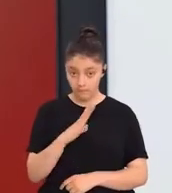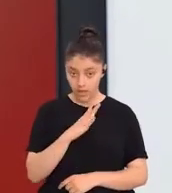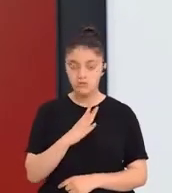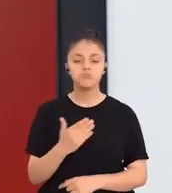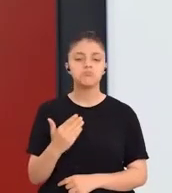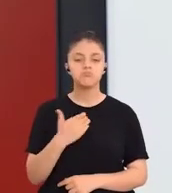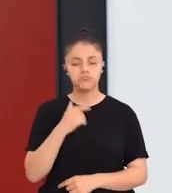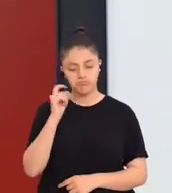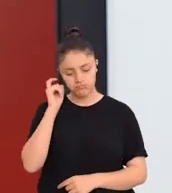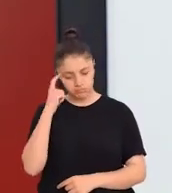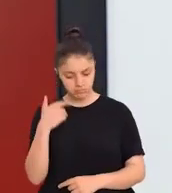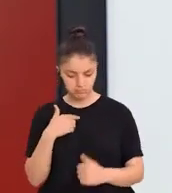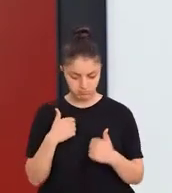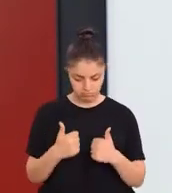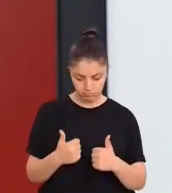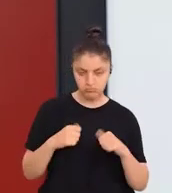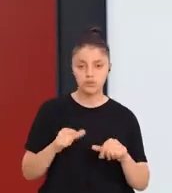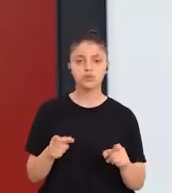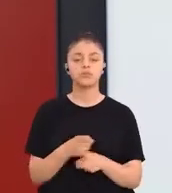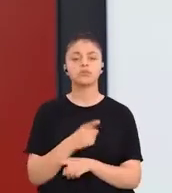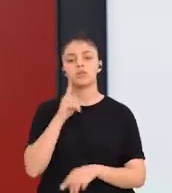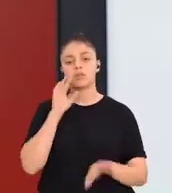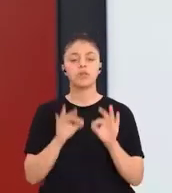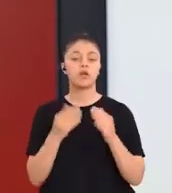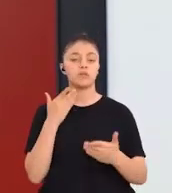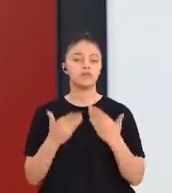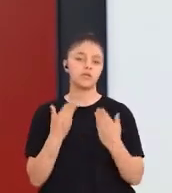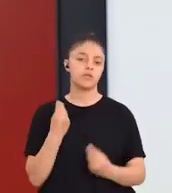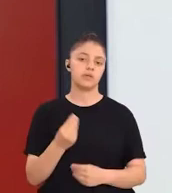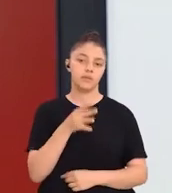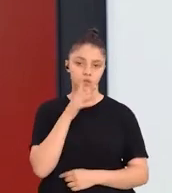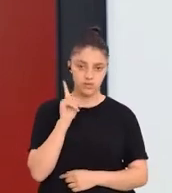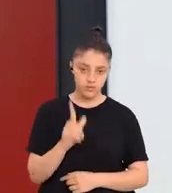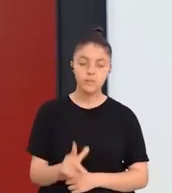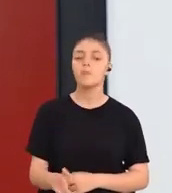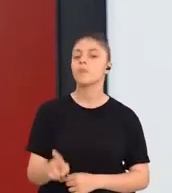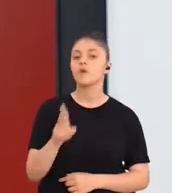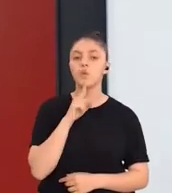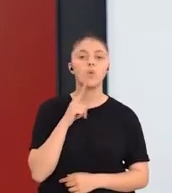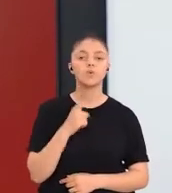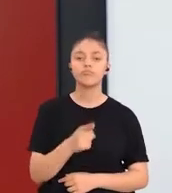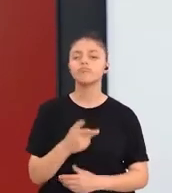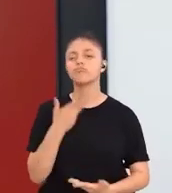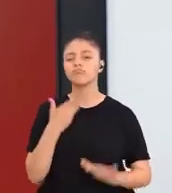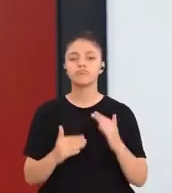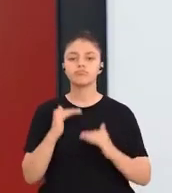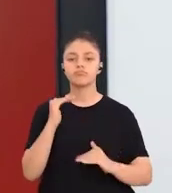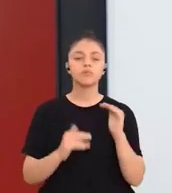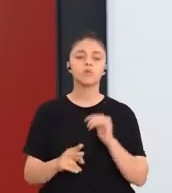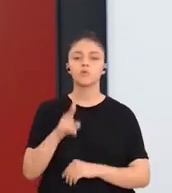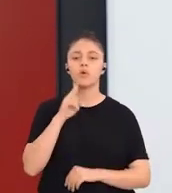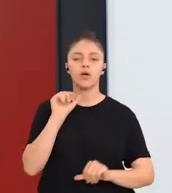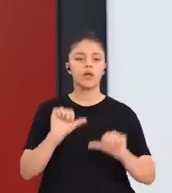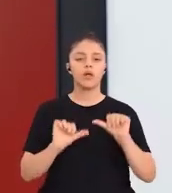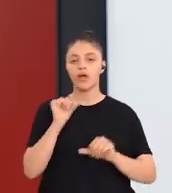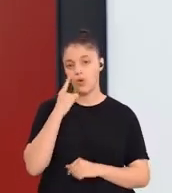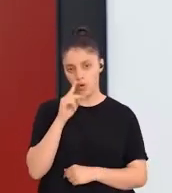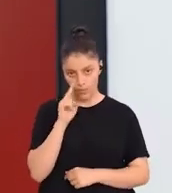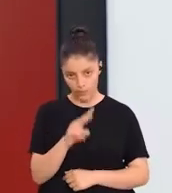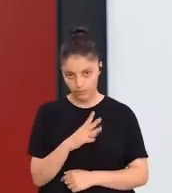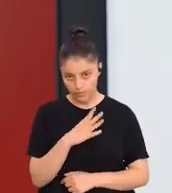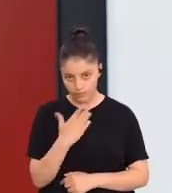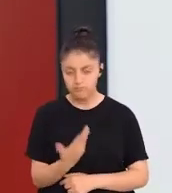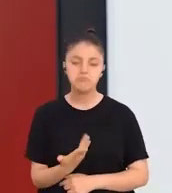yaparken olanakları iyi değerlendirebilmektir şüphesiz. Son ögemiz ölçme ve değerlendirme olarak